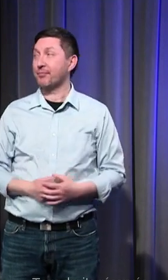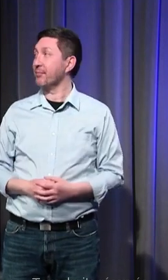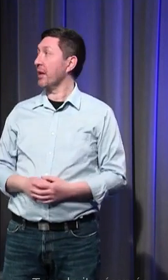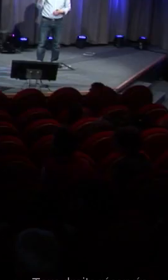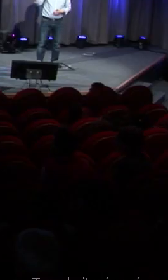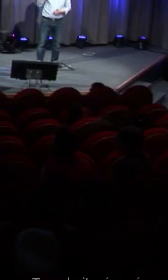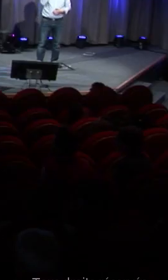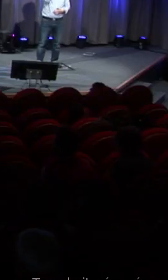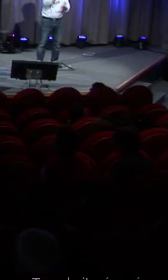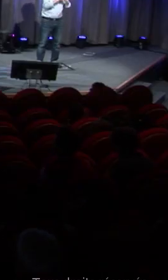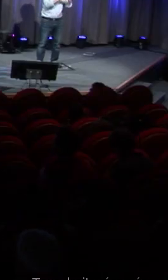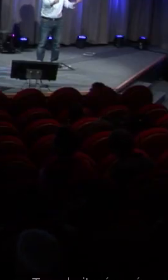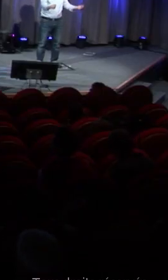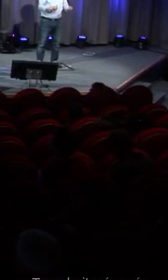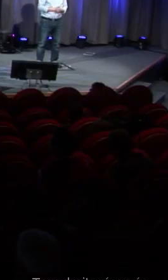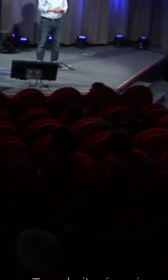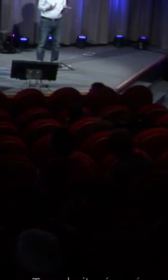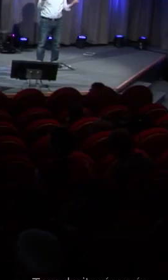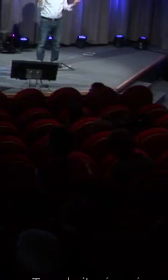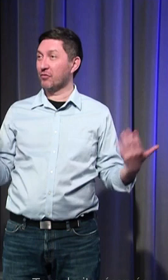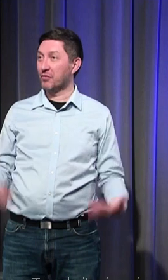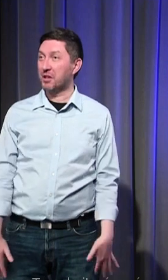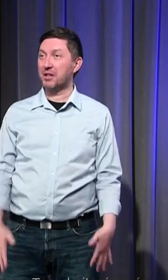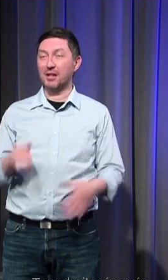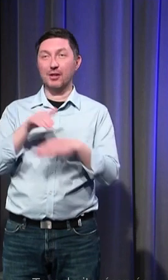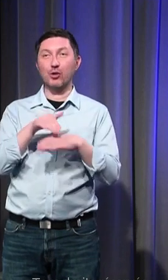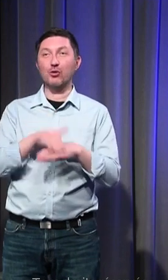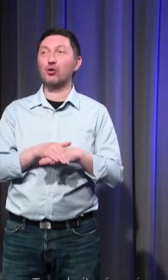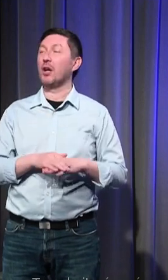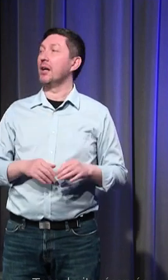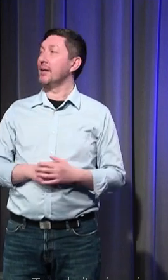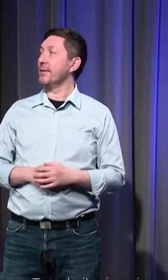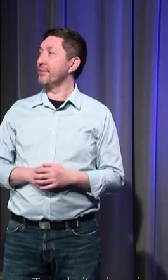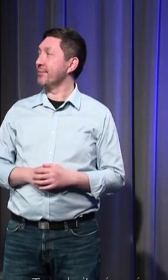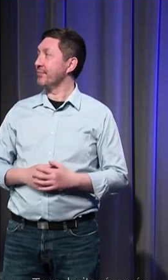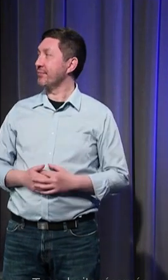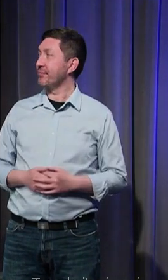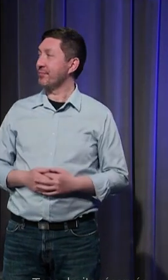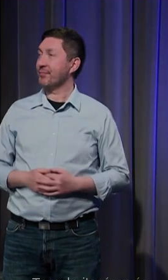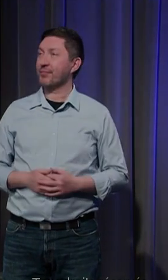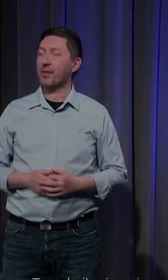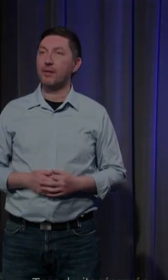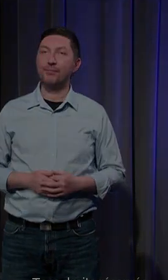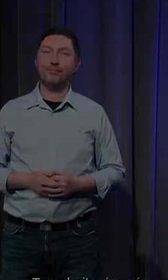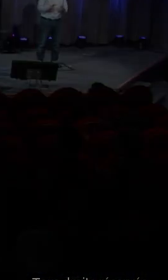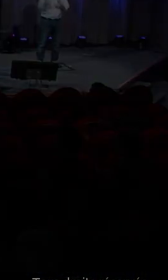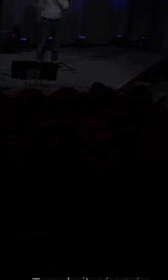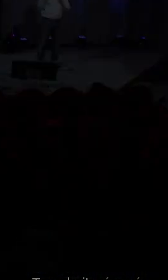merci merci infiniment on va arrêter là pour ce soir merci à vous merci d'être venus merci merci merci